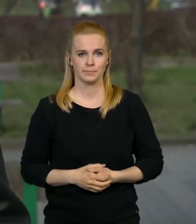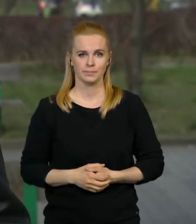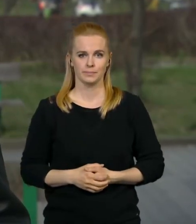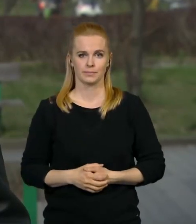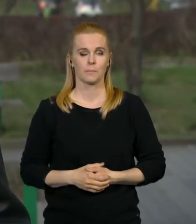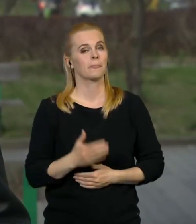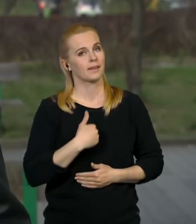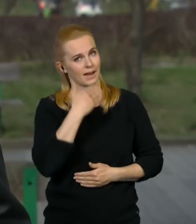Děkuju za pozvání.